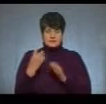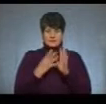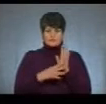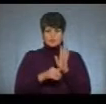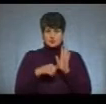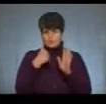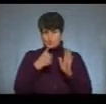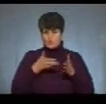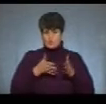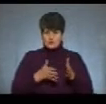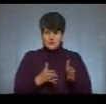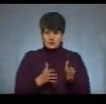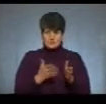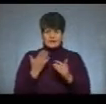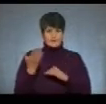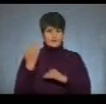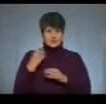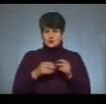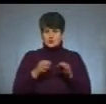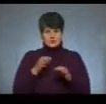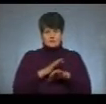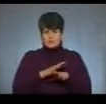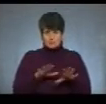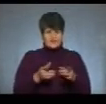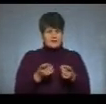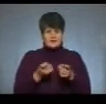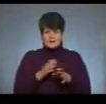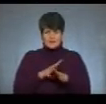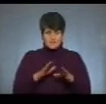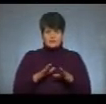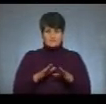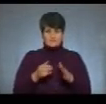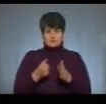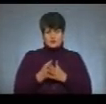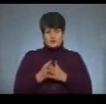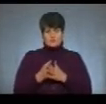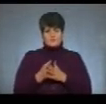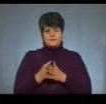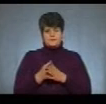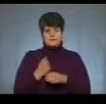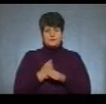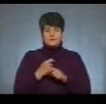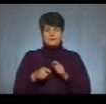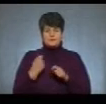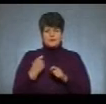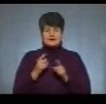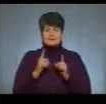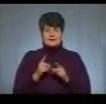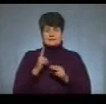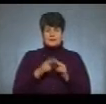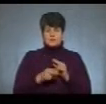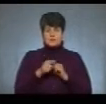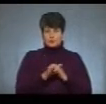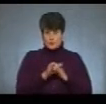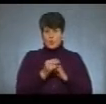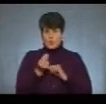-го року народження, який раніше не судимий і не притягувався до чинення злочинів. Як тільки закінчувалися у нього гроші,